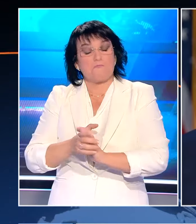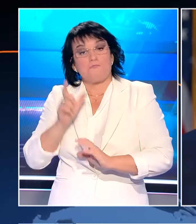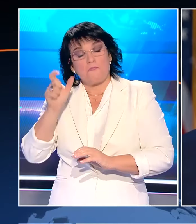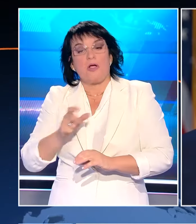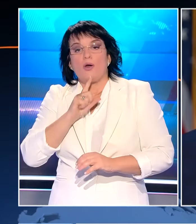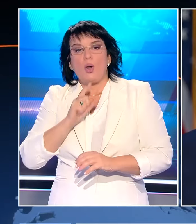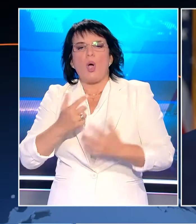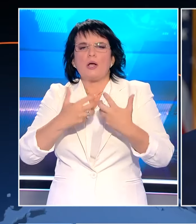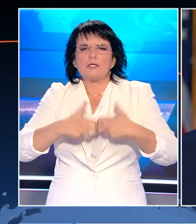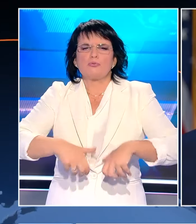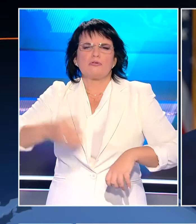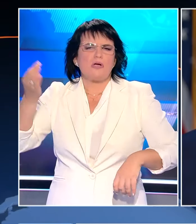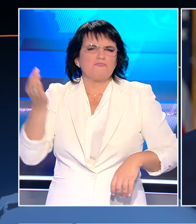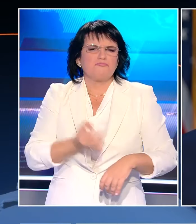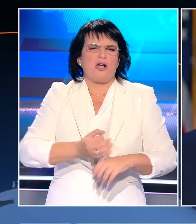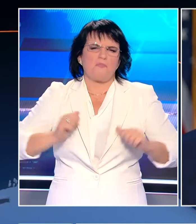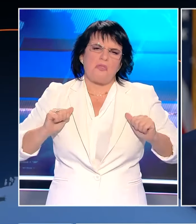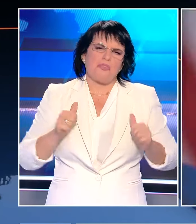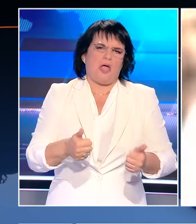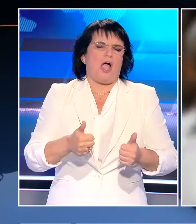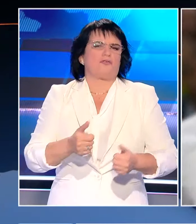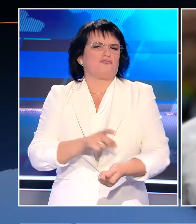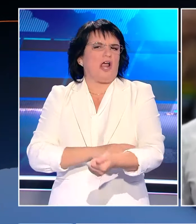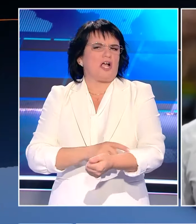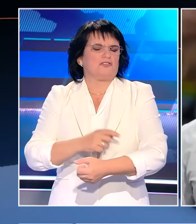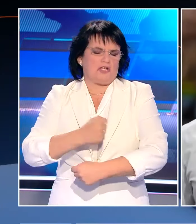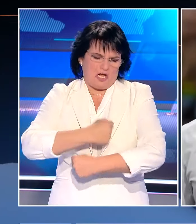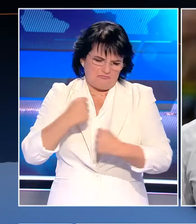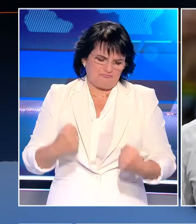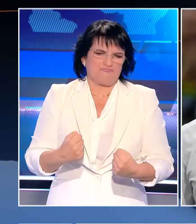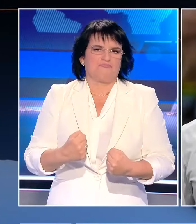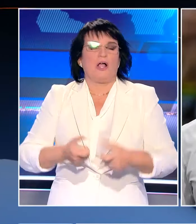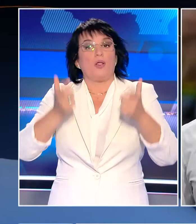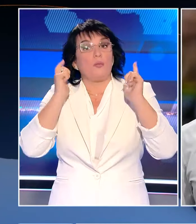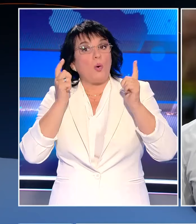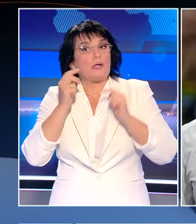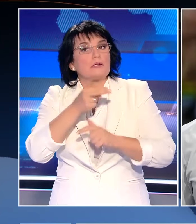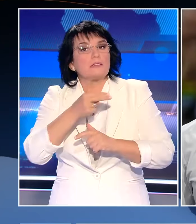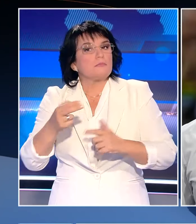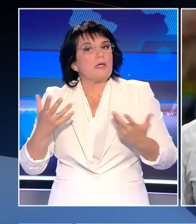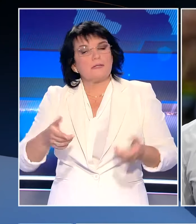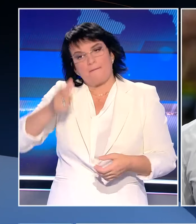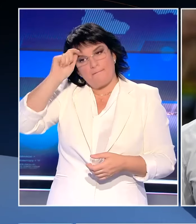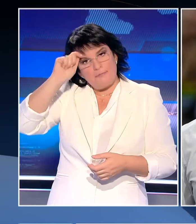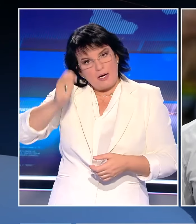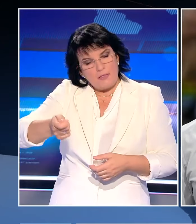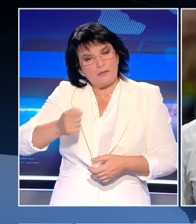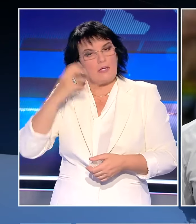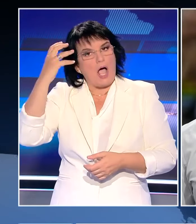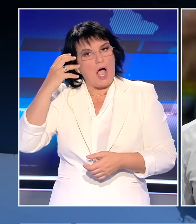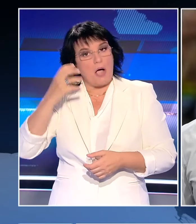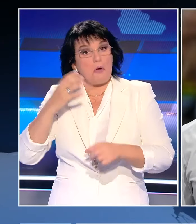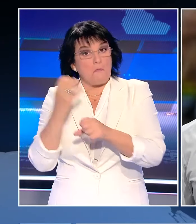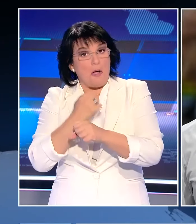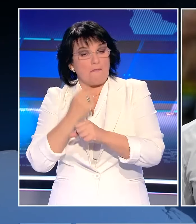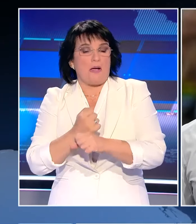λειτουργός γεμάτη ακεραιότητα, θάρρος και χαρακτήρα. Το να ζεις σε μια Δημοκρατία σημαίνει να αναγνωρίζεις ότι η άποψή σου δεν θα